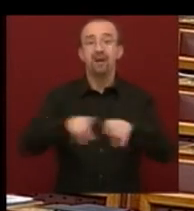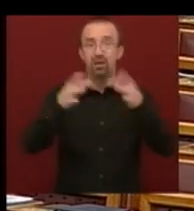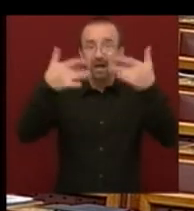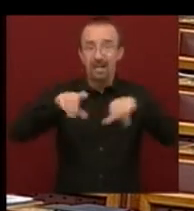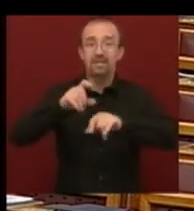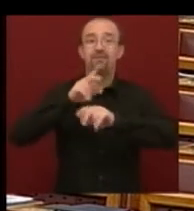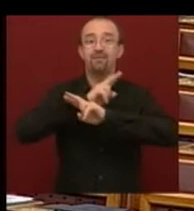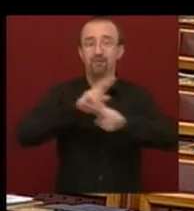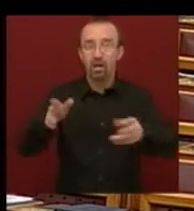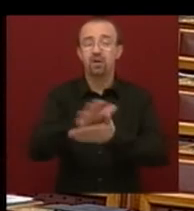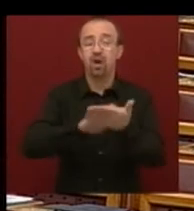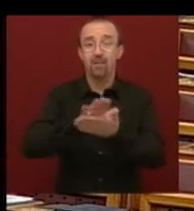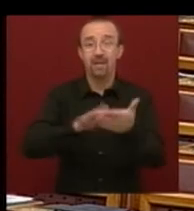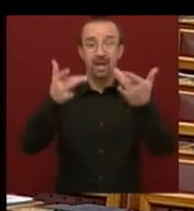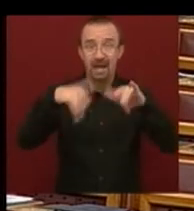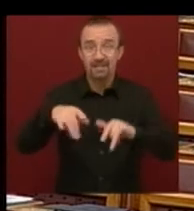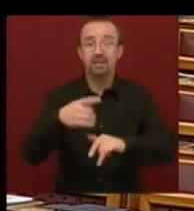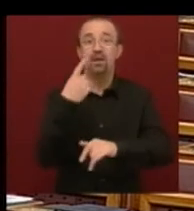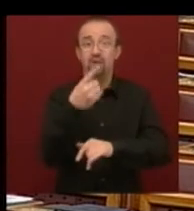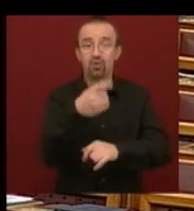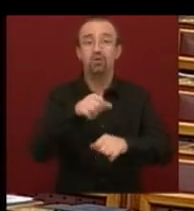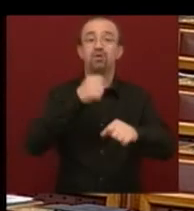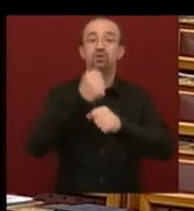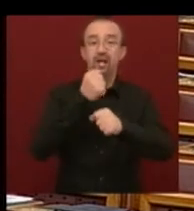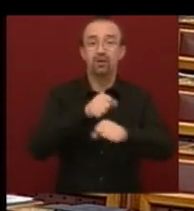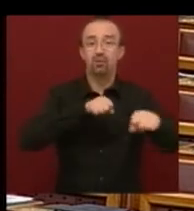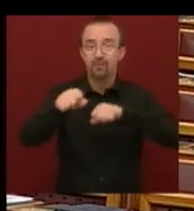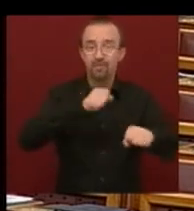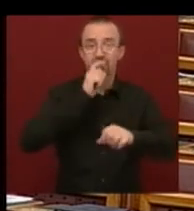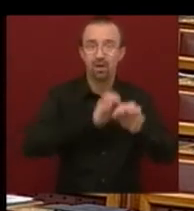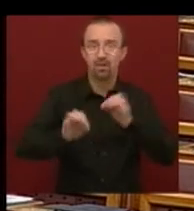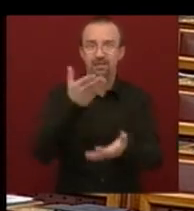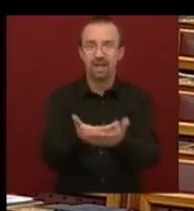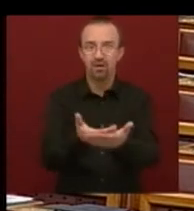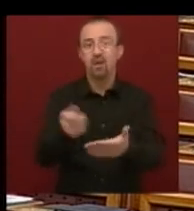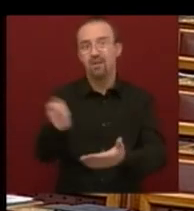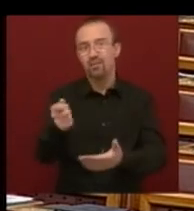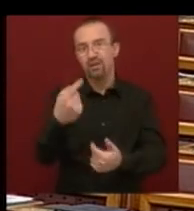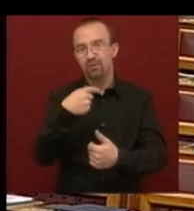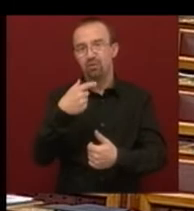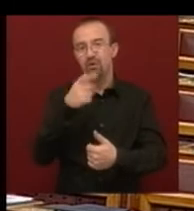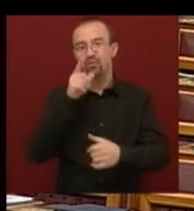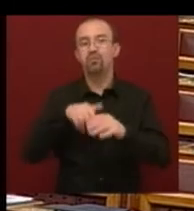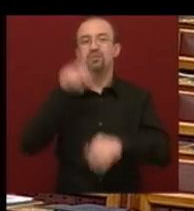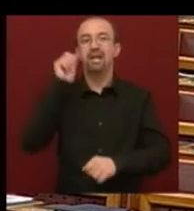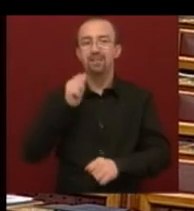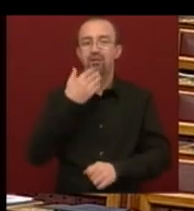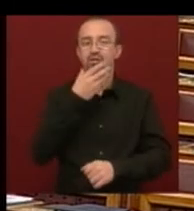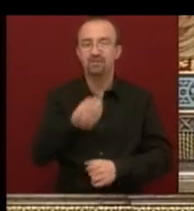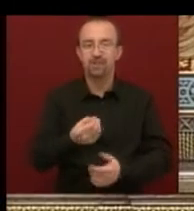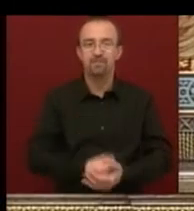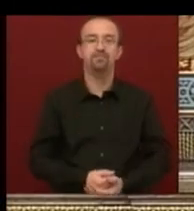helyzetben vannak, amelyek helyzetben önök kormányozták Magyarországot. A büntetésből kifogunk jönni. Köszönöm szépen.